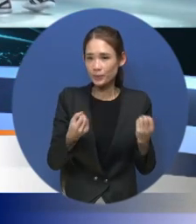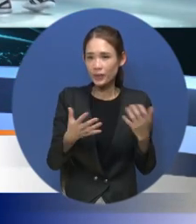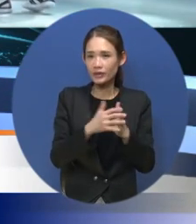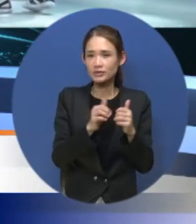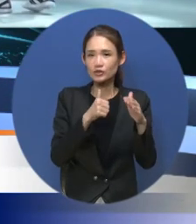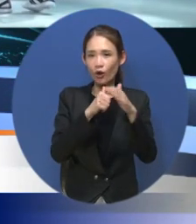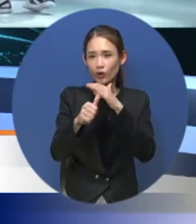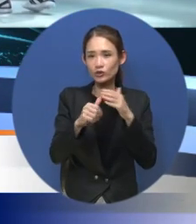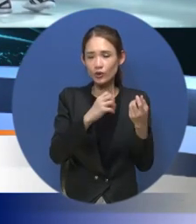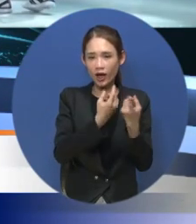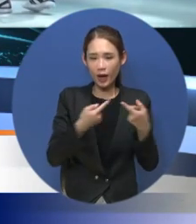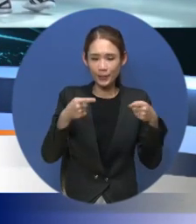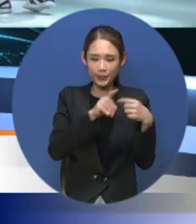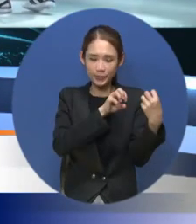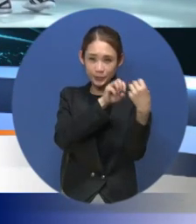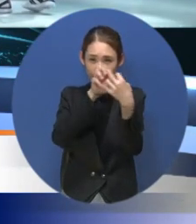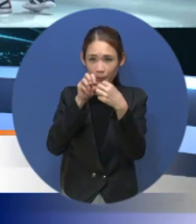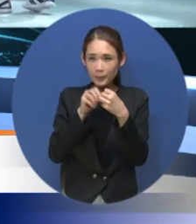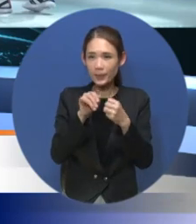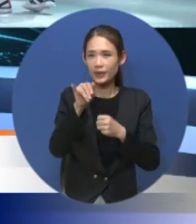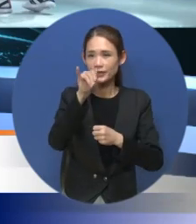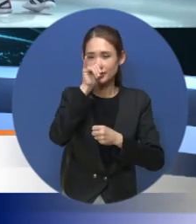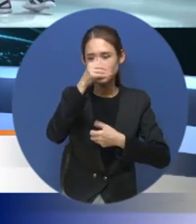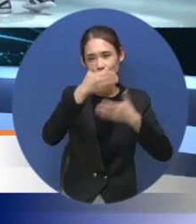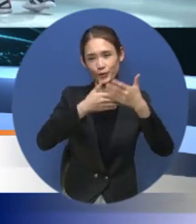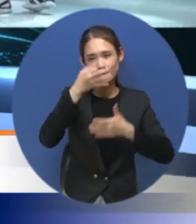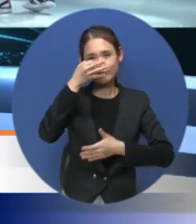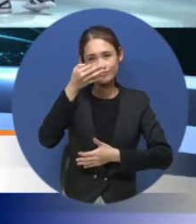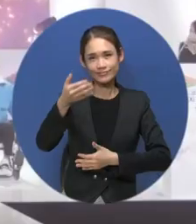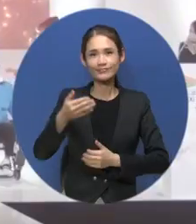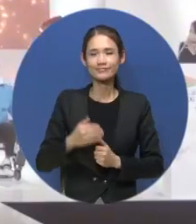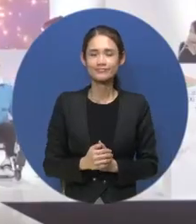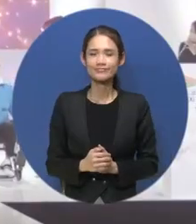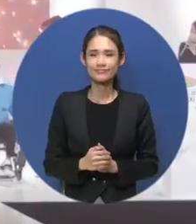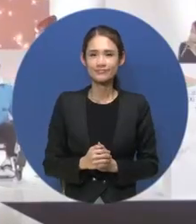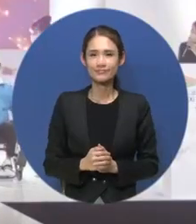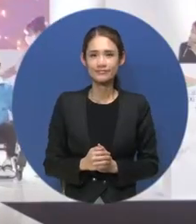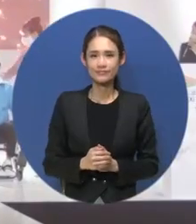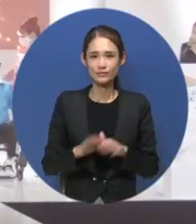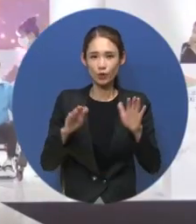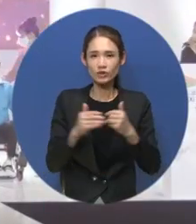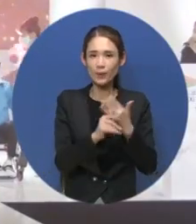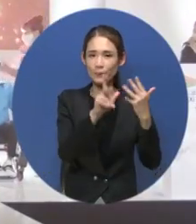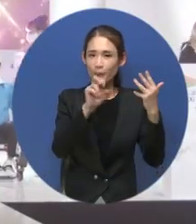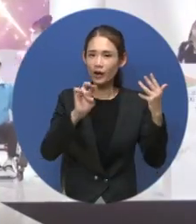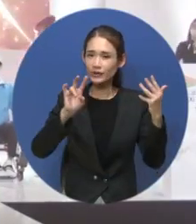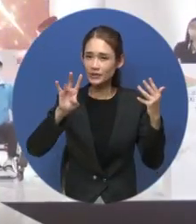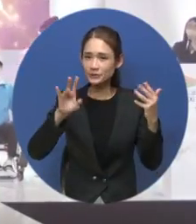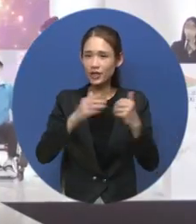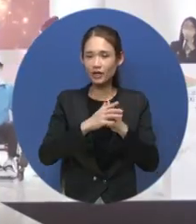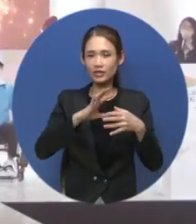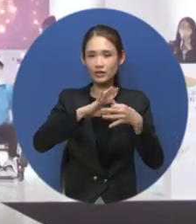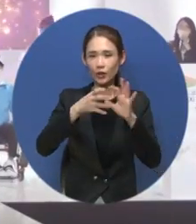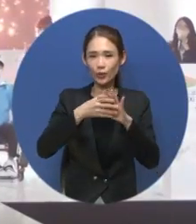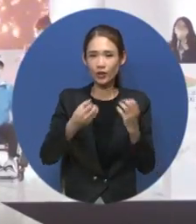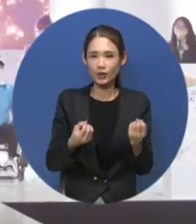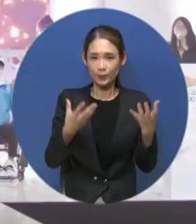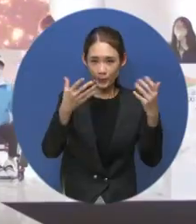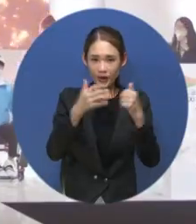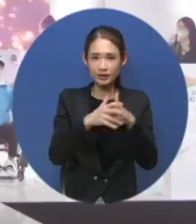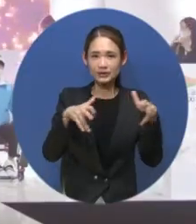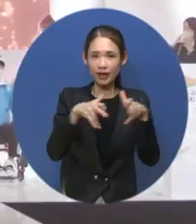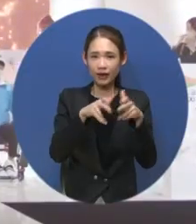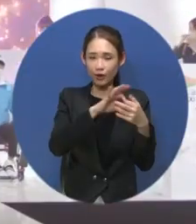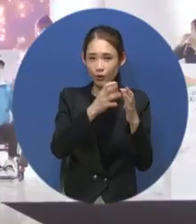나누는 자리가 마련됐는데요. 박성용 기자가 보도합니다. 오는 8월 24일 도쿄 패럴림픽 개막을